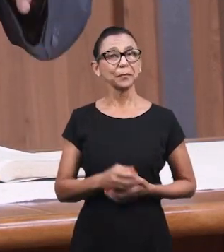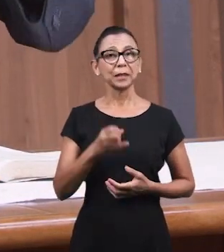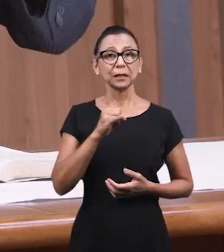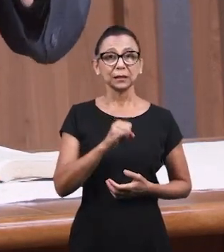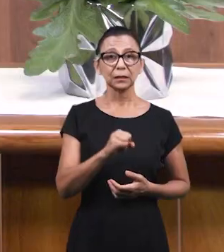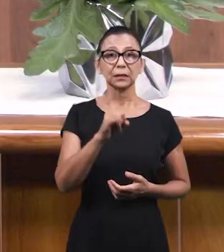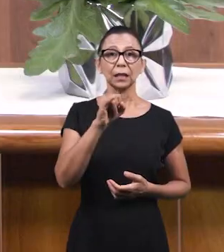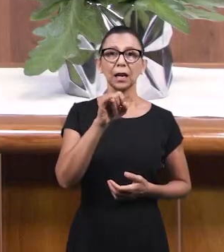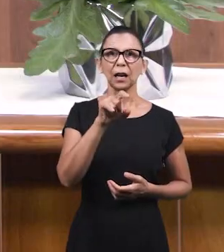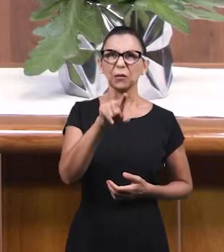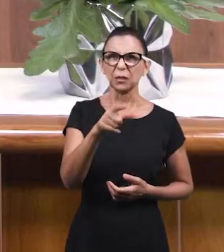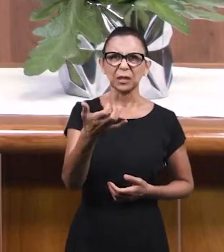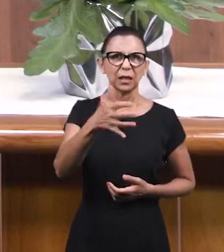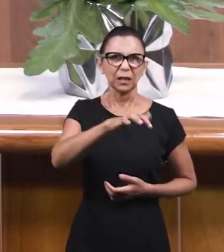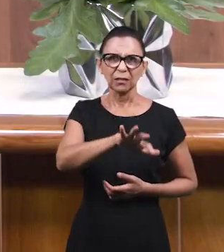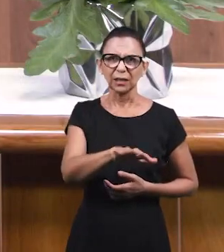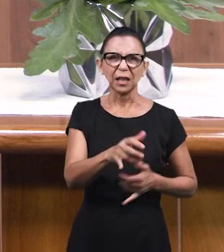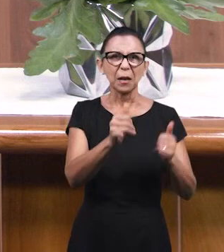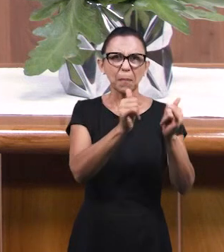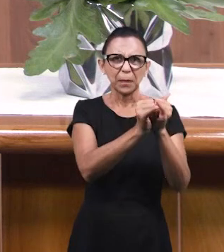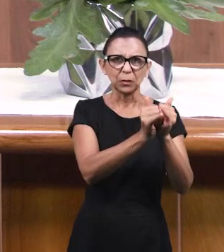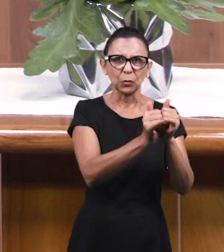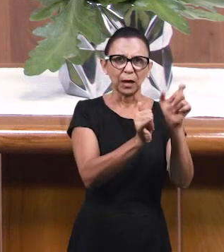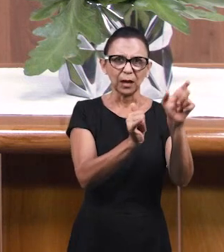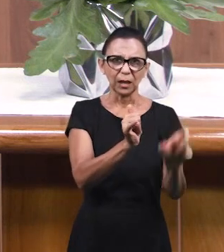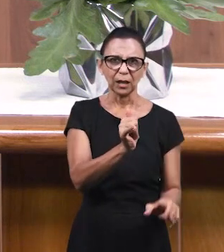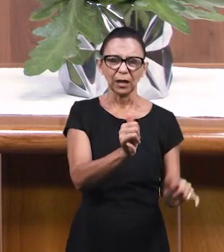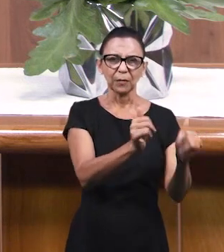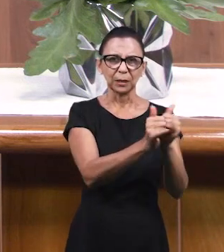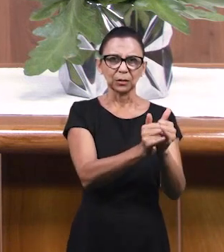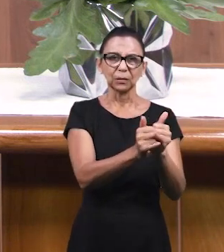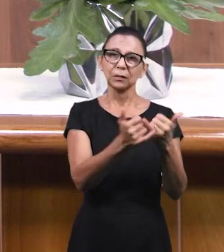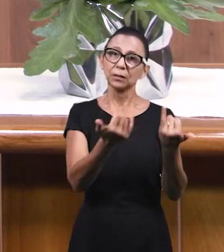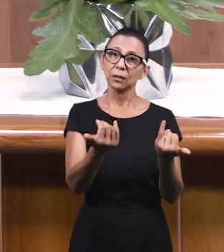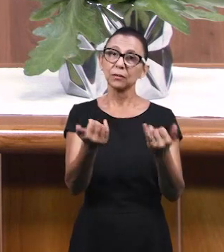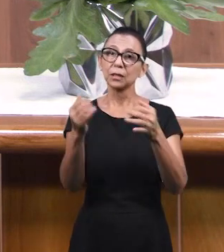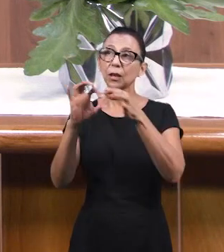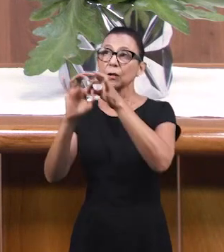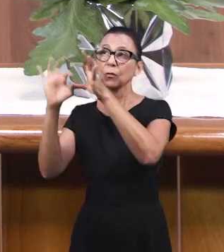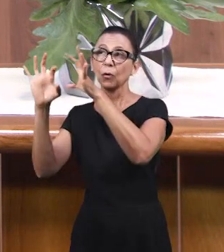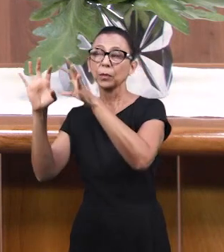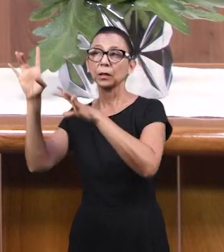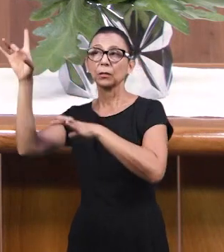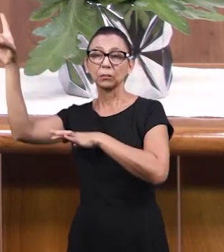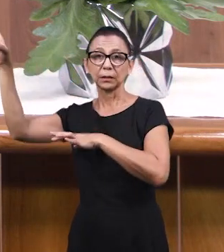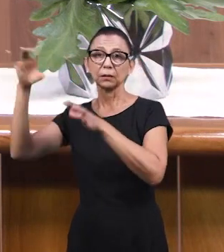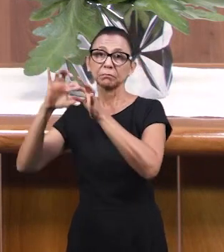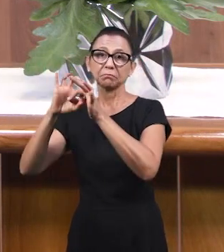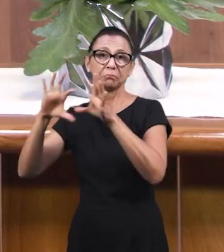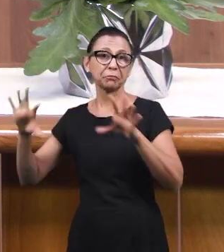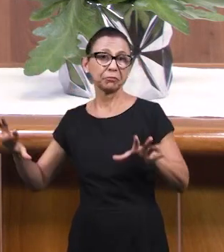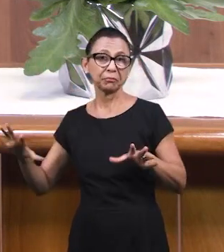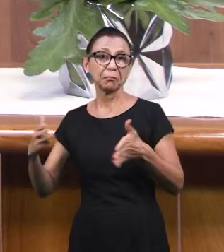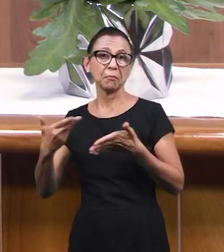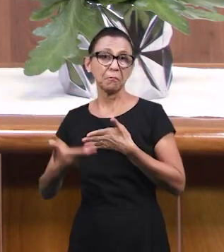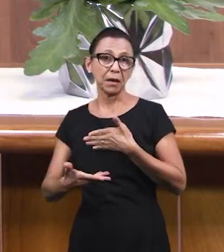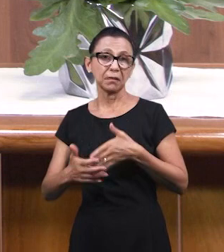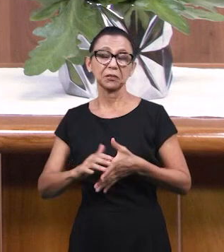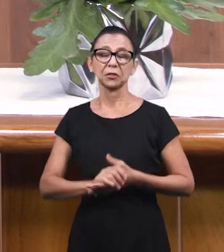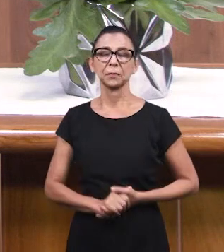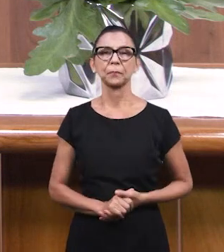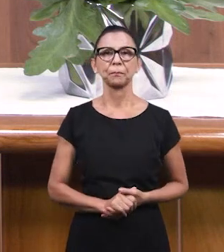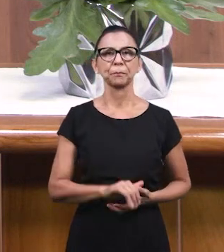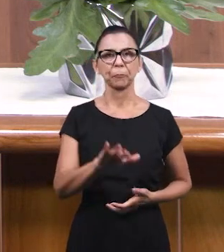Но если ты не прощаешь, тебя нет общения с Богом. Помните,